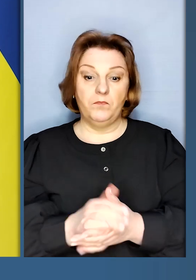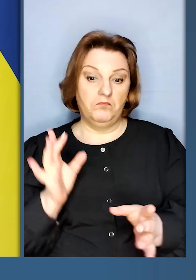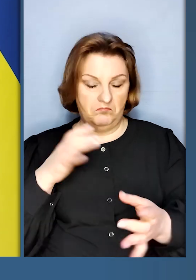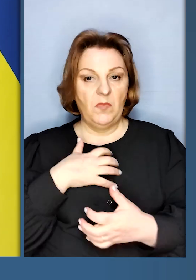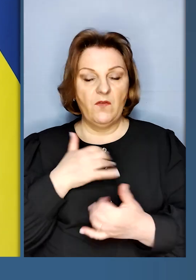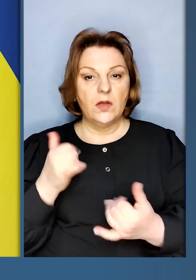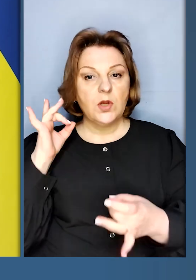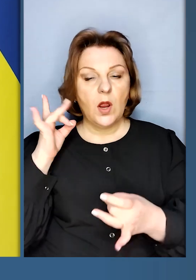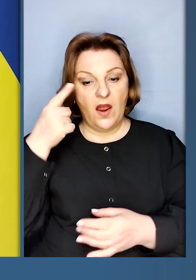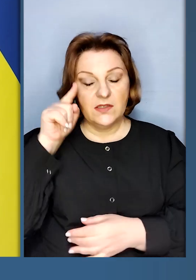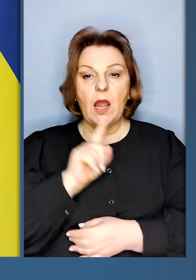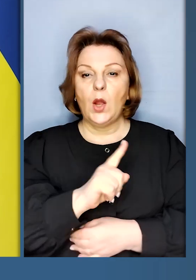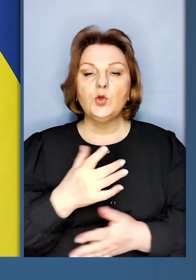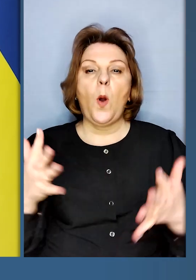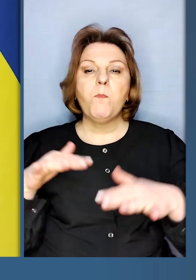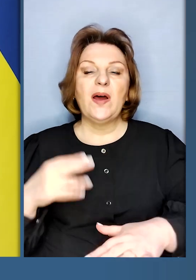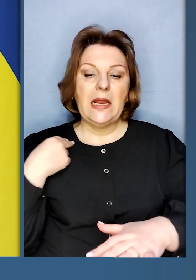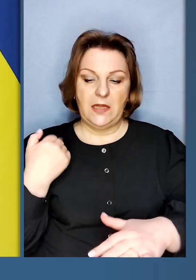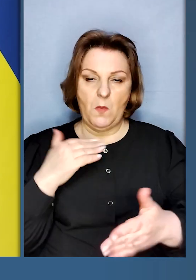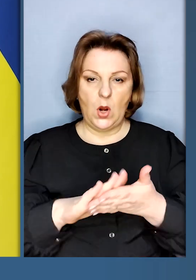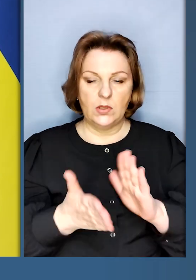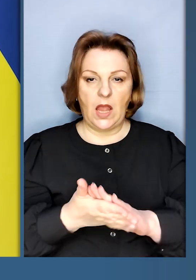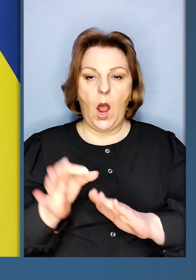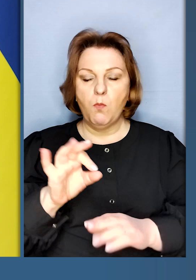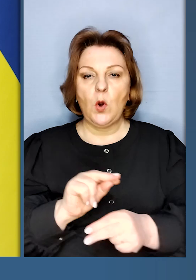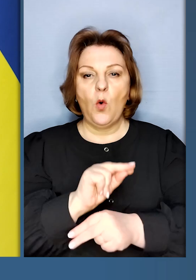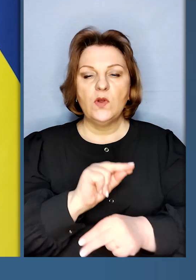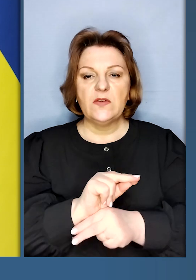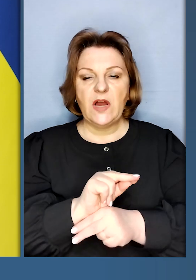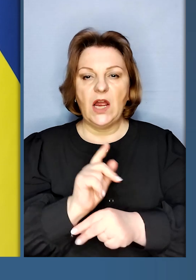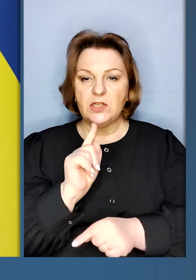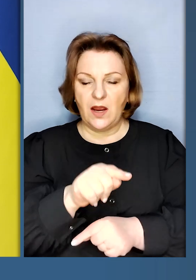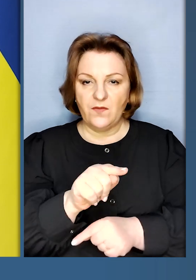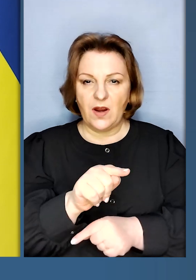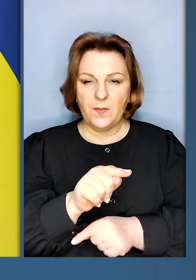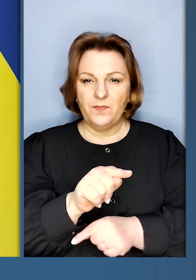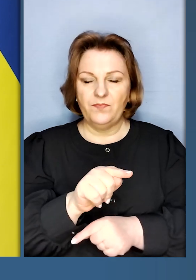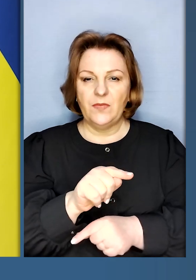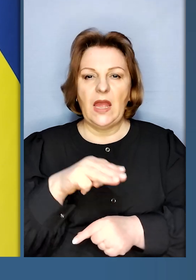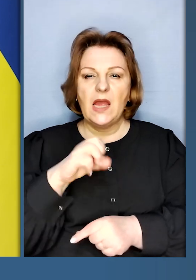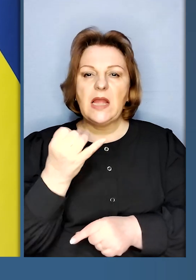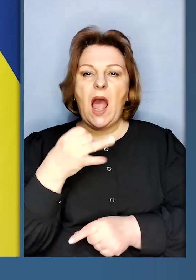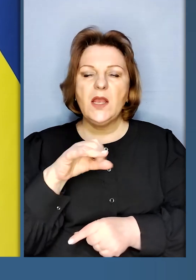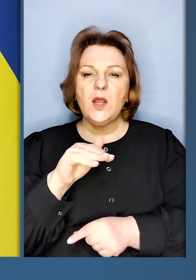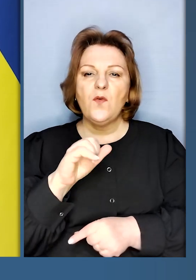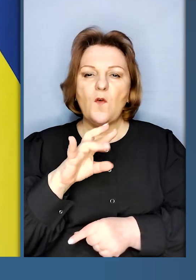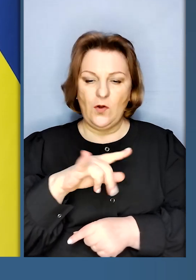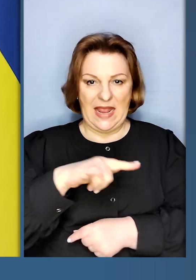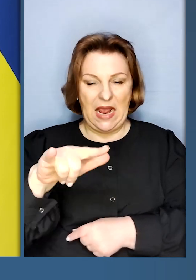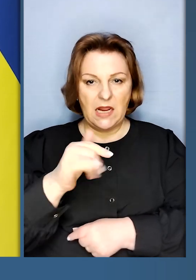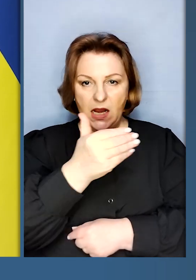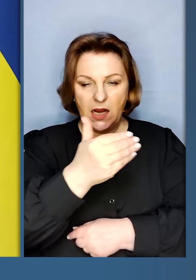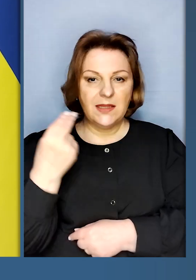важливий зараз сигнал прозвучав. Знаєте, що Британія, ми домовились про навчання на Aircraft Typhoon